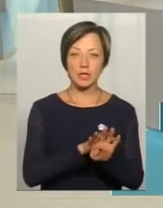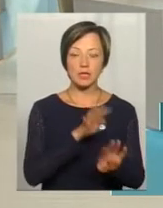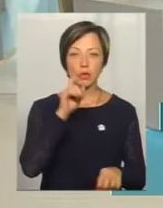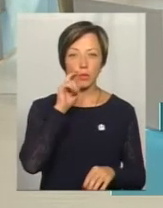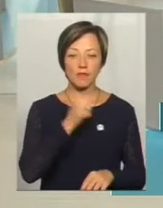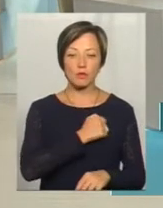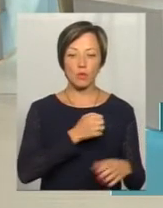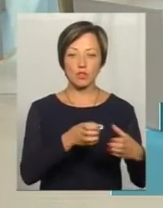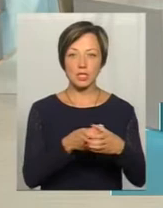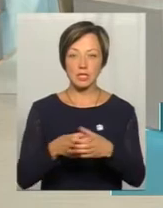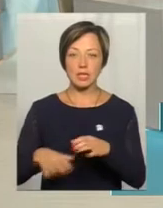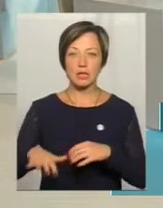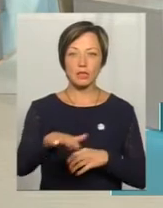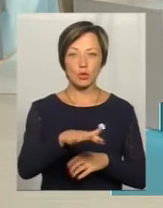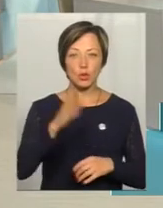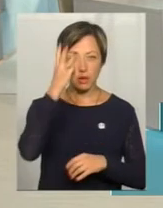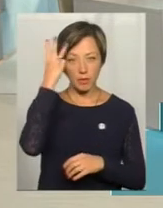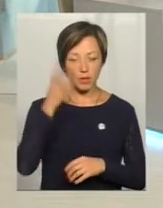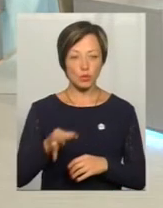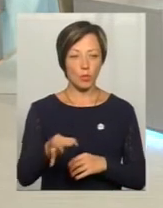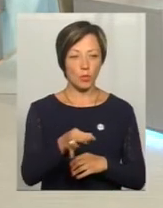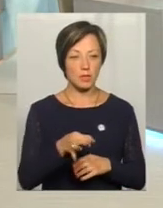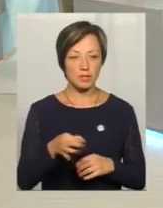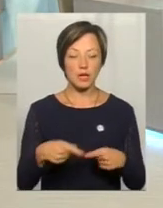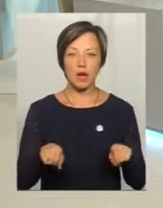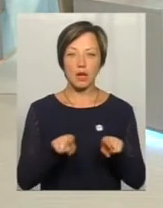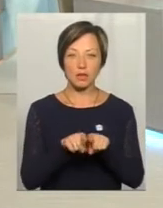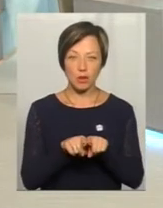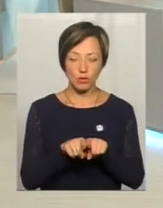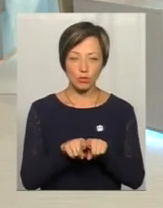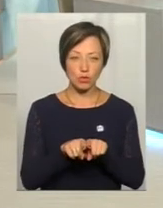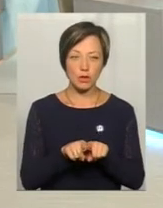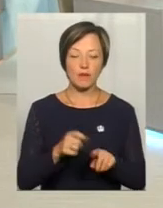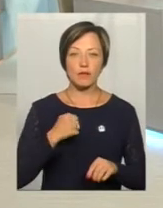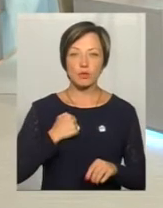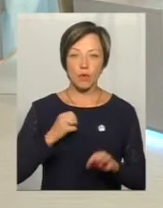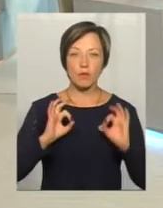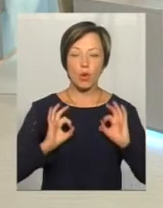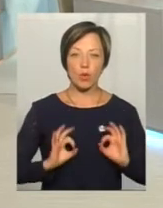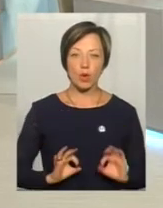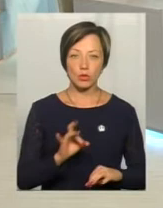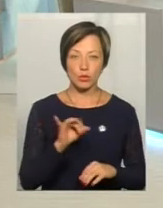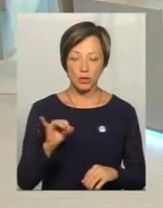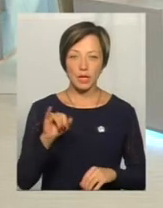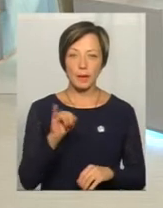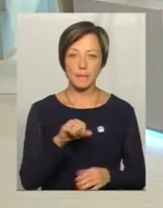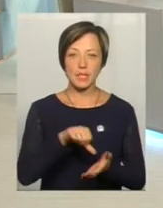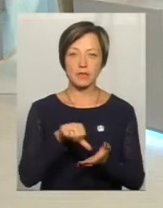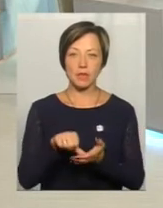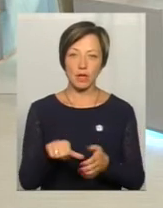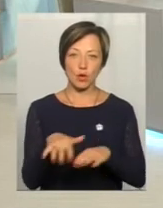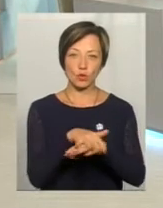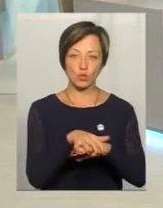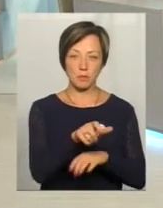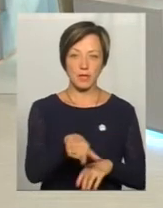частин, які дислокуються на території Хмельницької області, а також військової прокуратури і представники громадянського